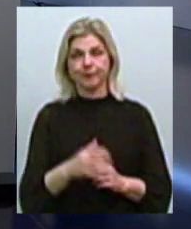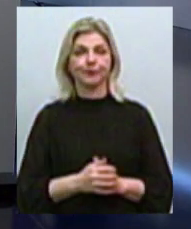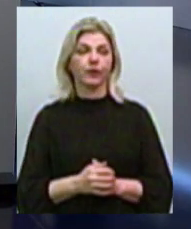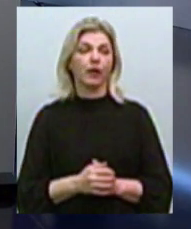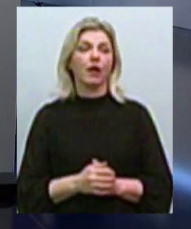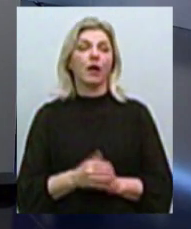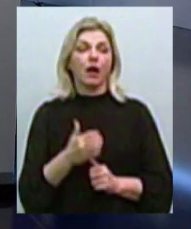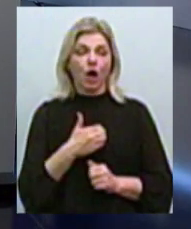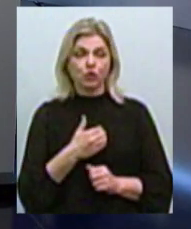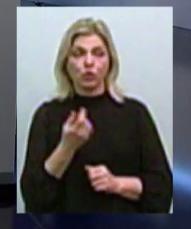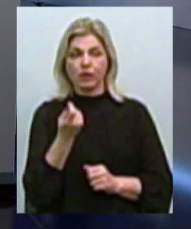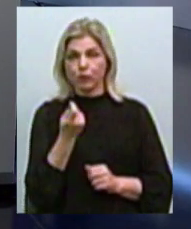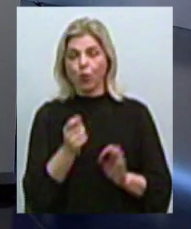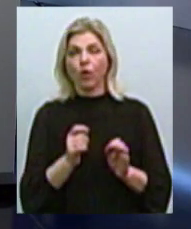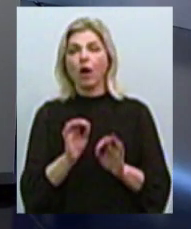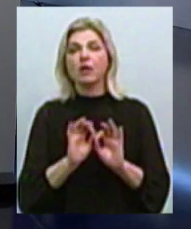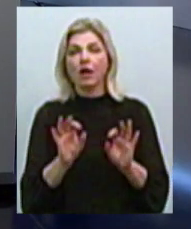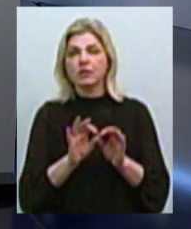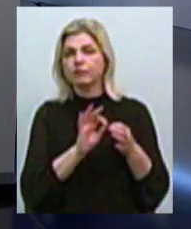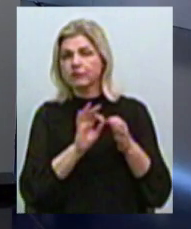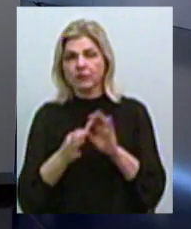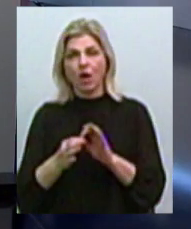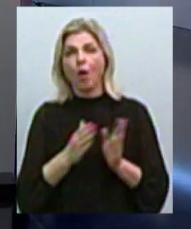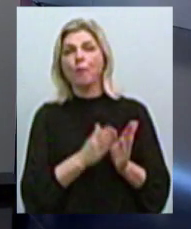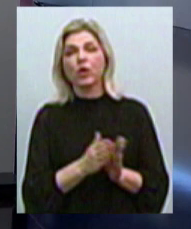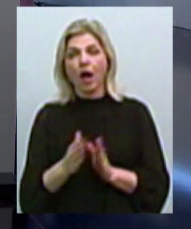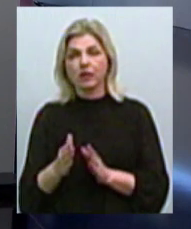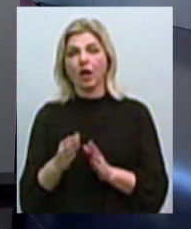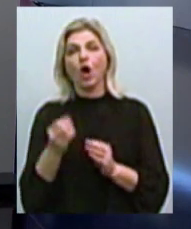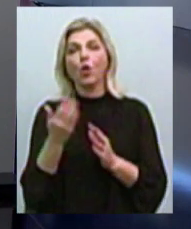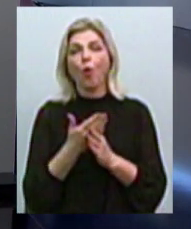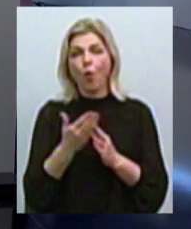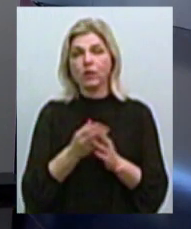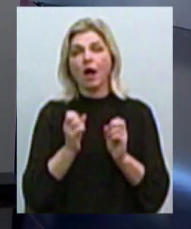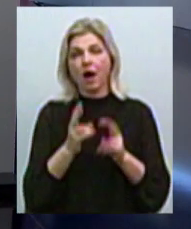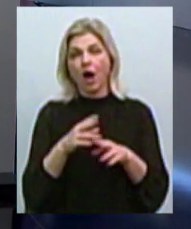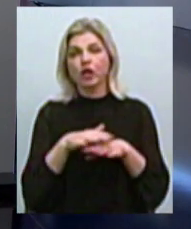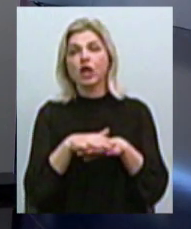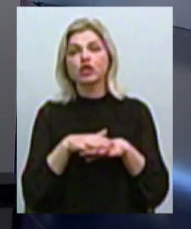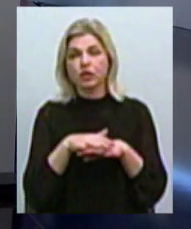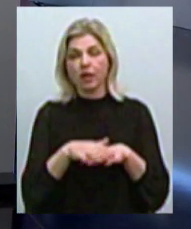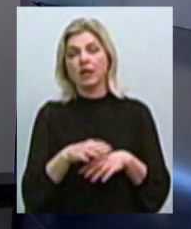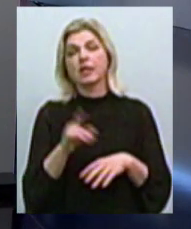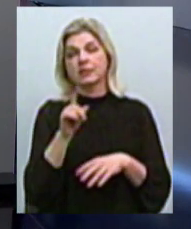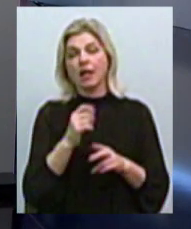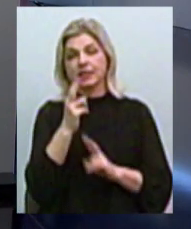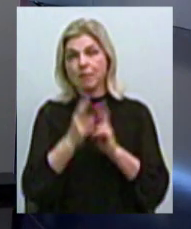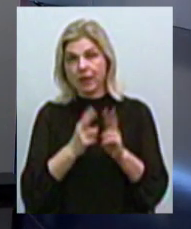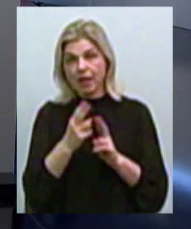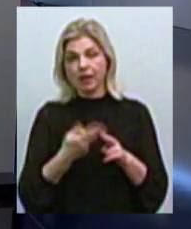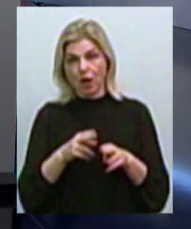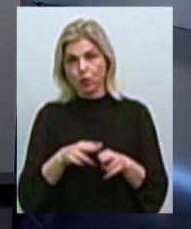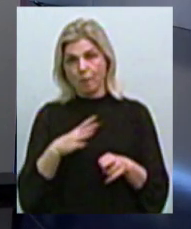остановитися на самому порядку начисления льгот і о тех зміннях, які відбувалися в законодательстві.